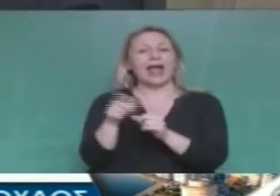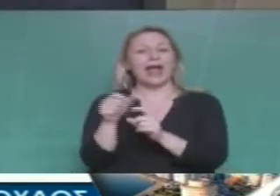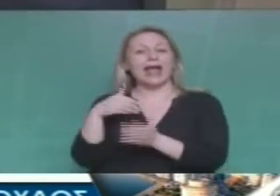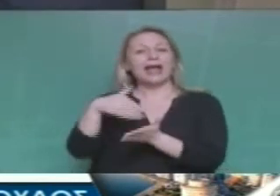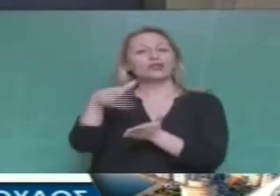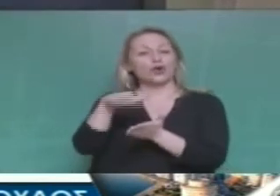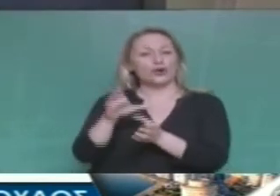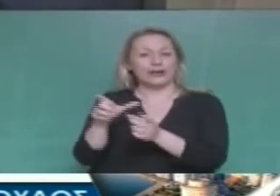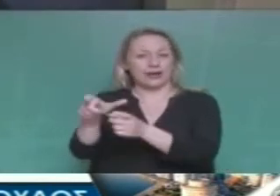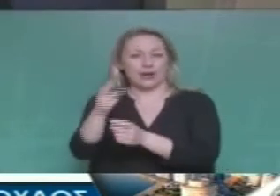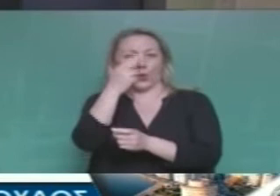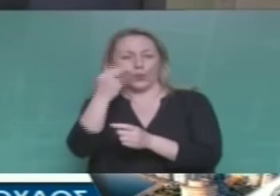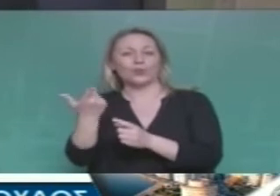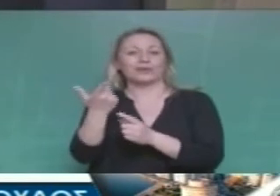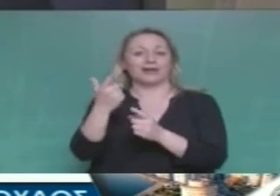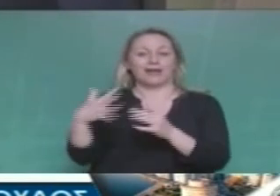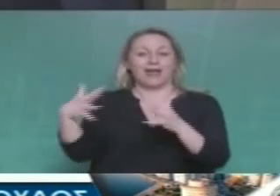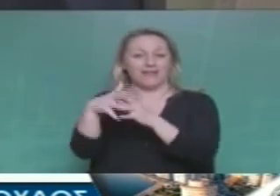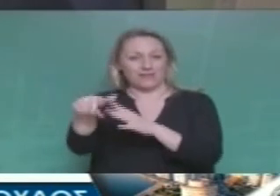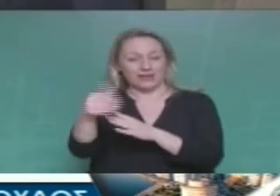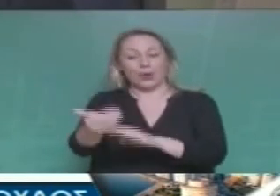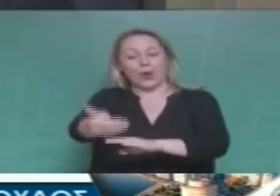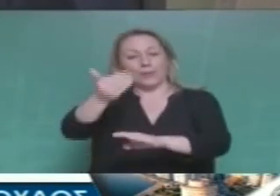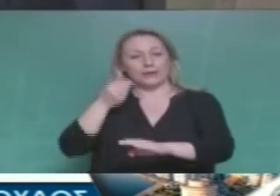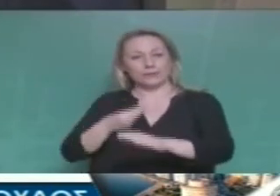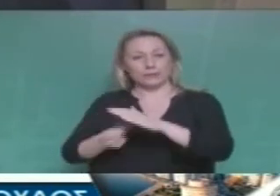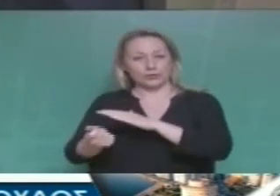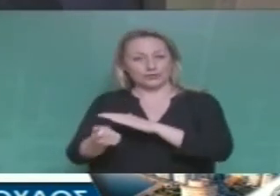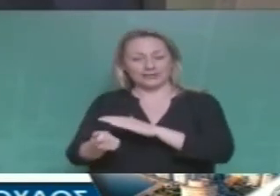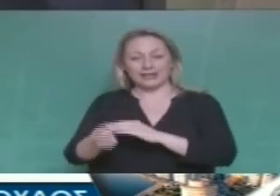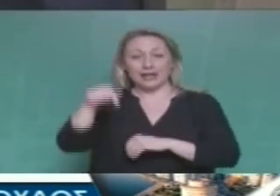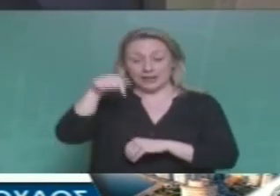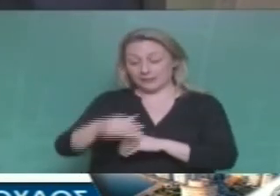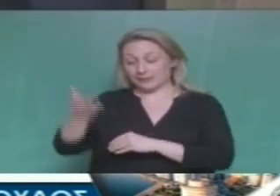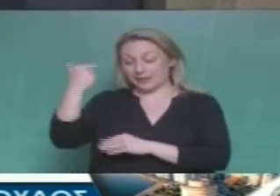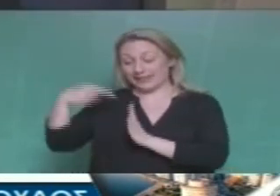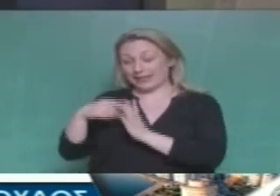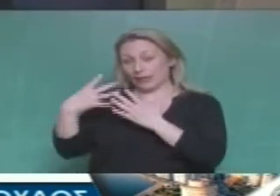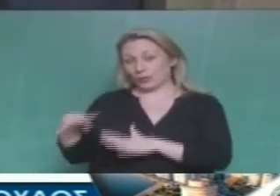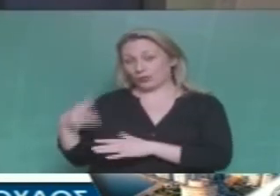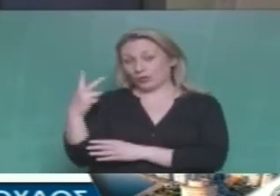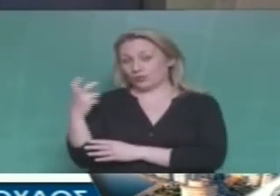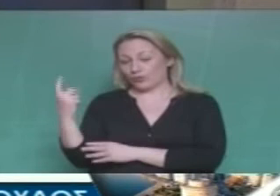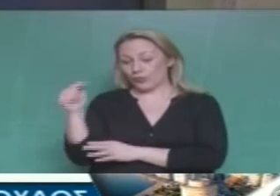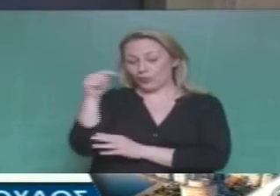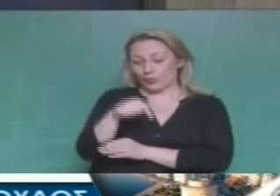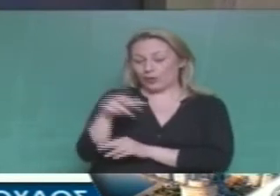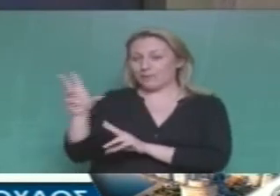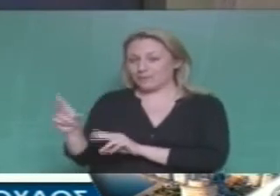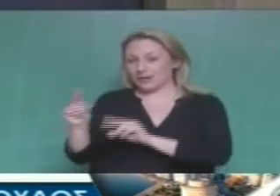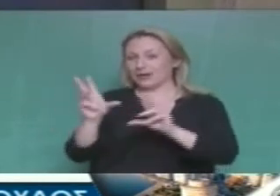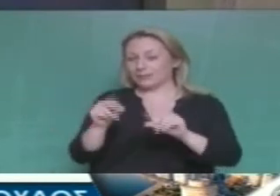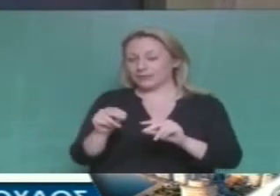Εμφύλιο, Στεχούντα κτλ. Πολλά δεν μας θυμίζουν όλα αυτά για τη σημερινή κατάσταση. Προφανώς και τότε, το